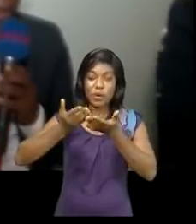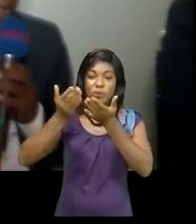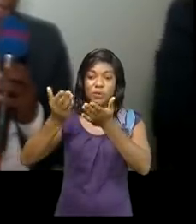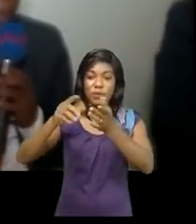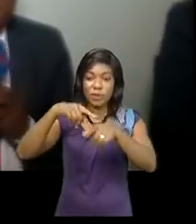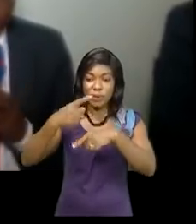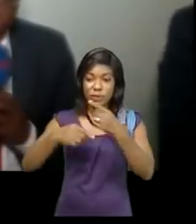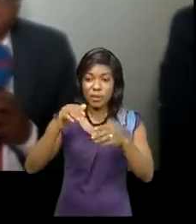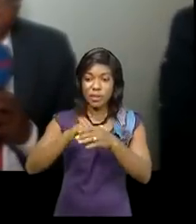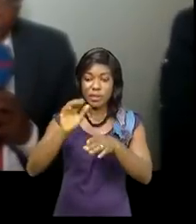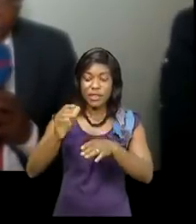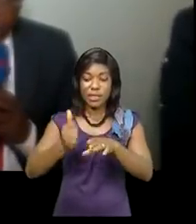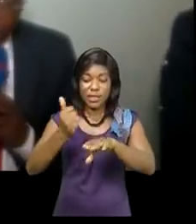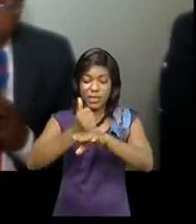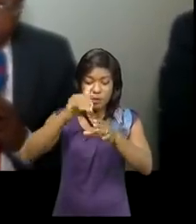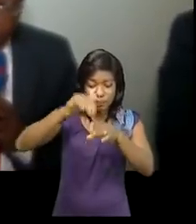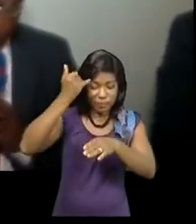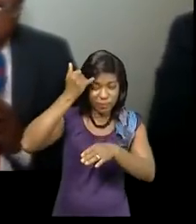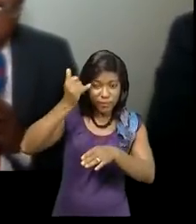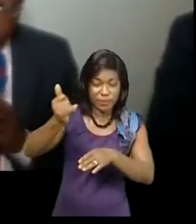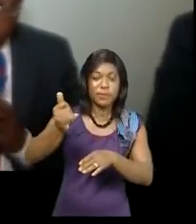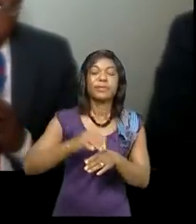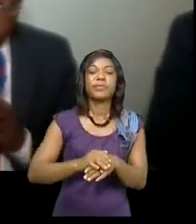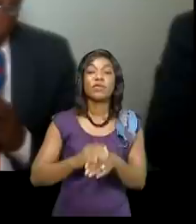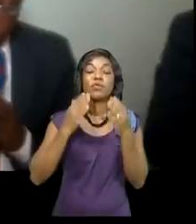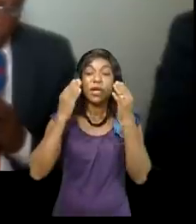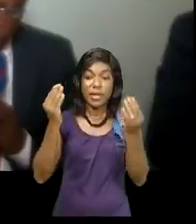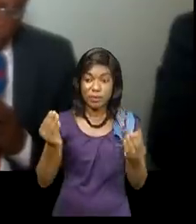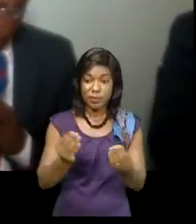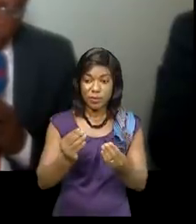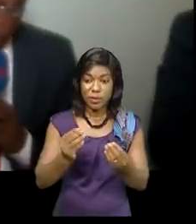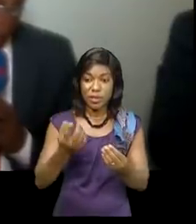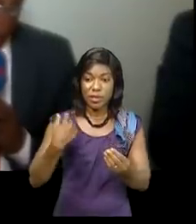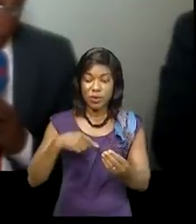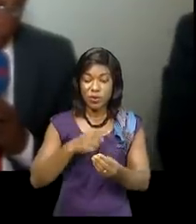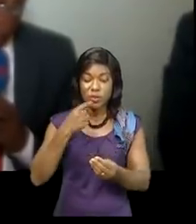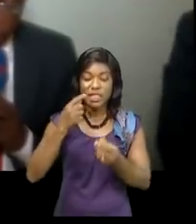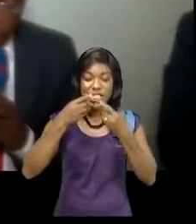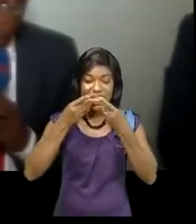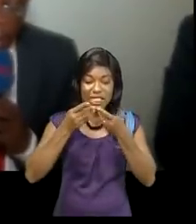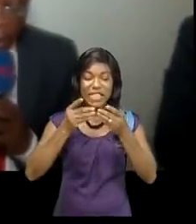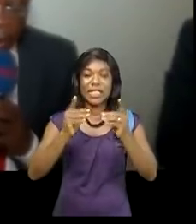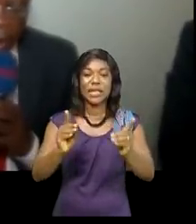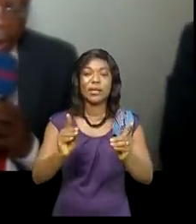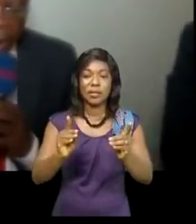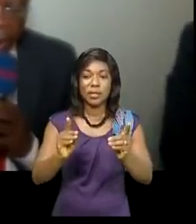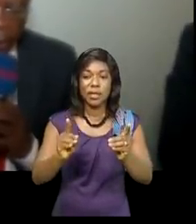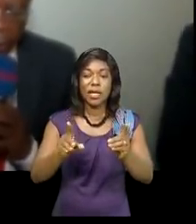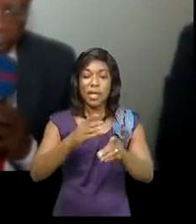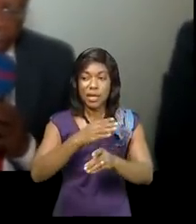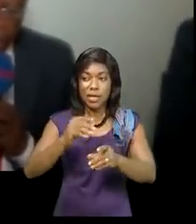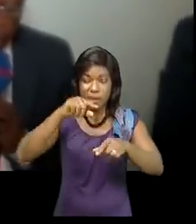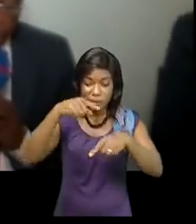C'est sur cette exhortation que je déclare lancer les